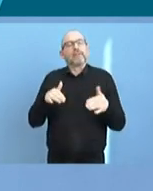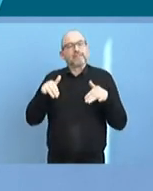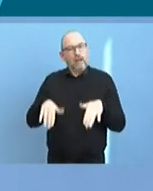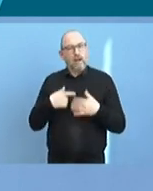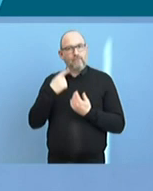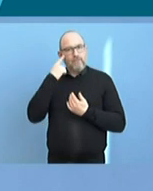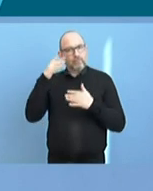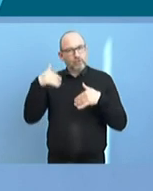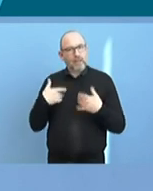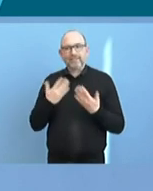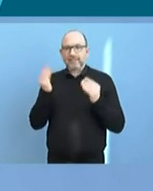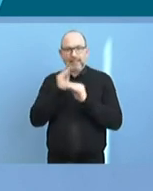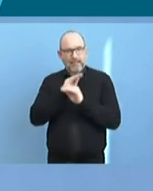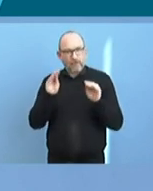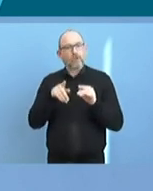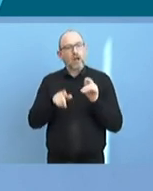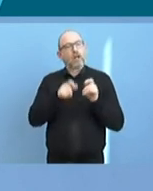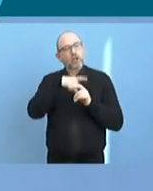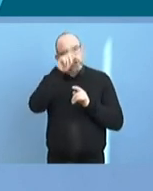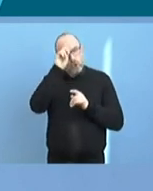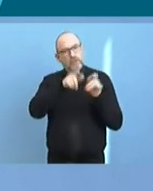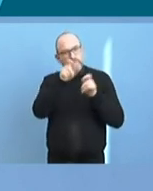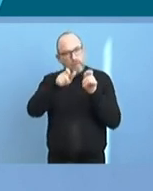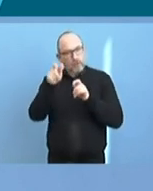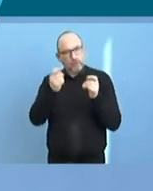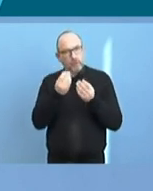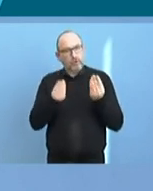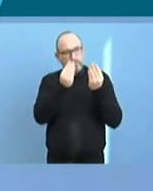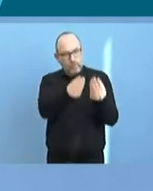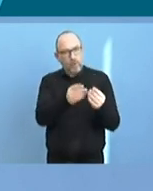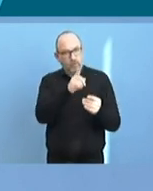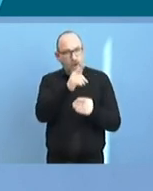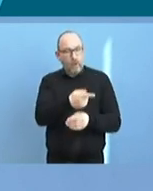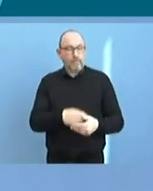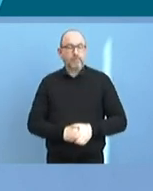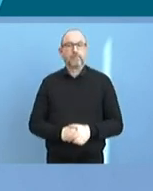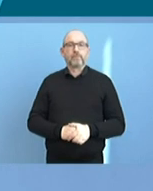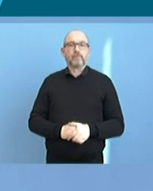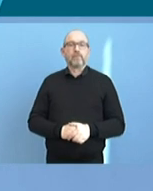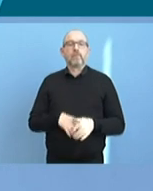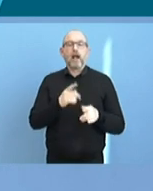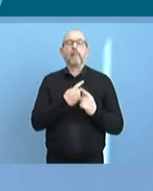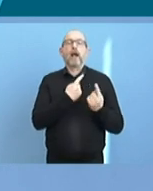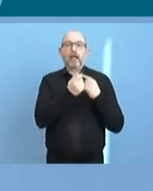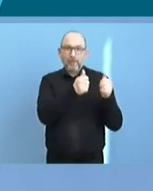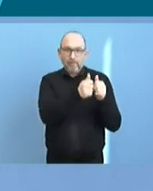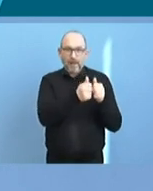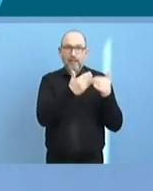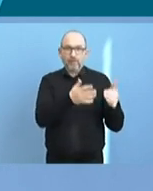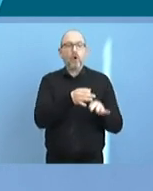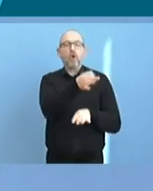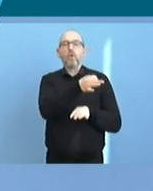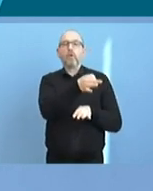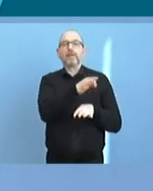was wir mitteilen können, auch den Deutschen vor Ort zur Verfügung zu stellen. Aber wie gesagt, der Ansprechpartner in erster Linie sind die lokalen